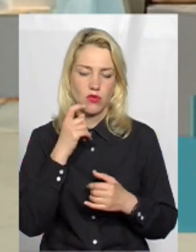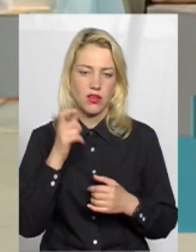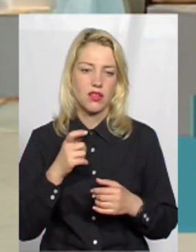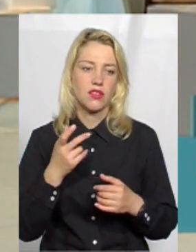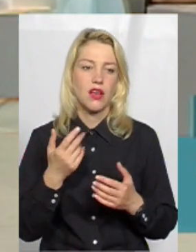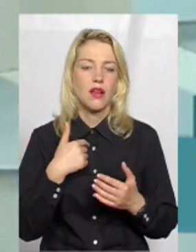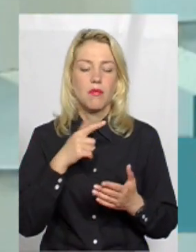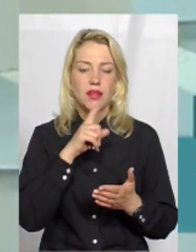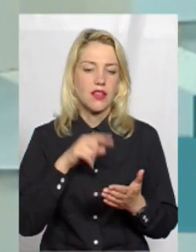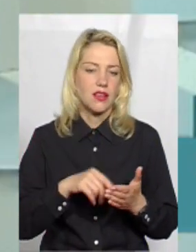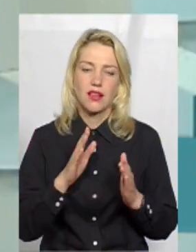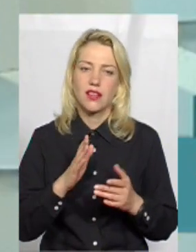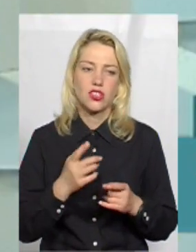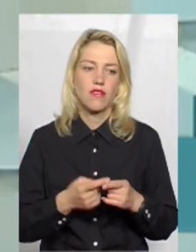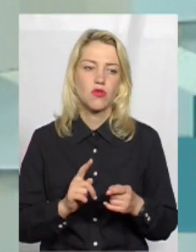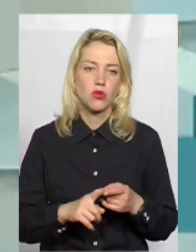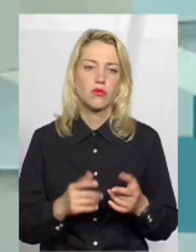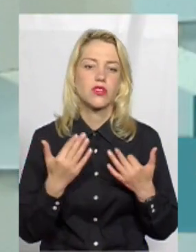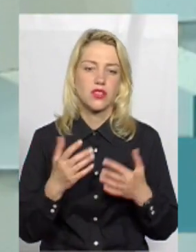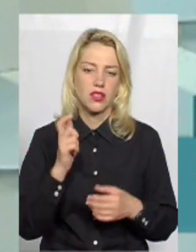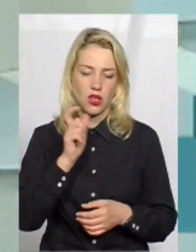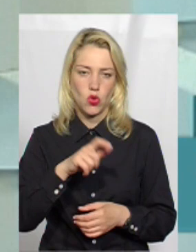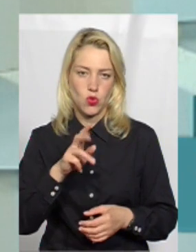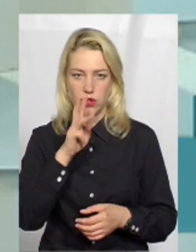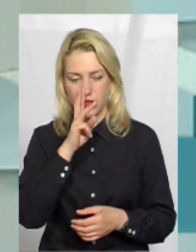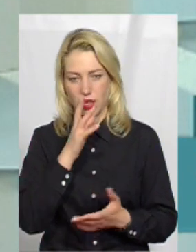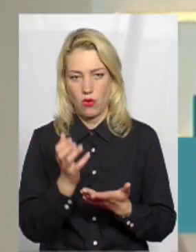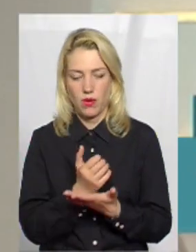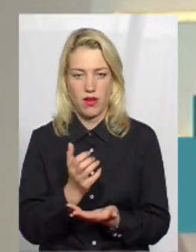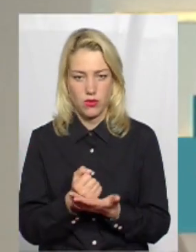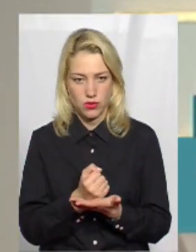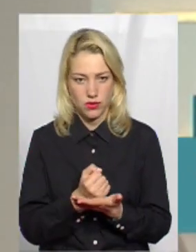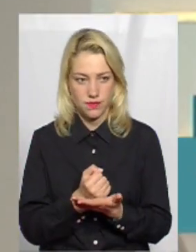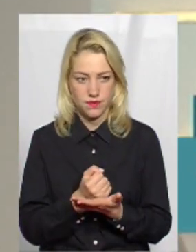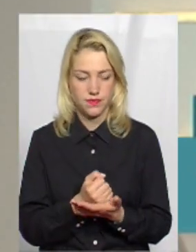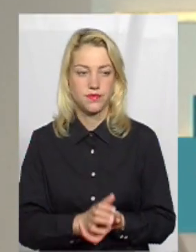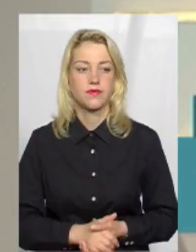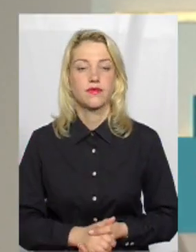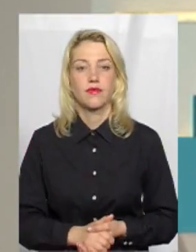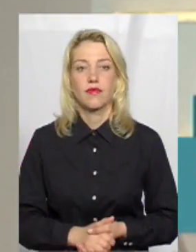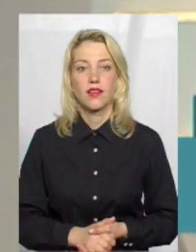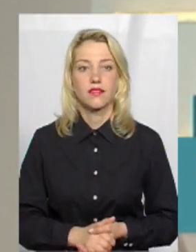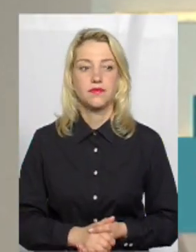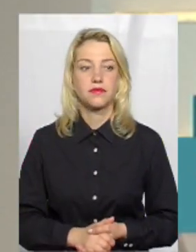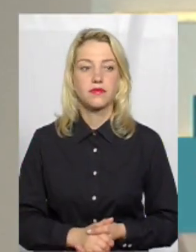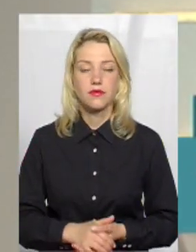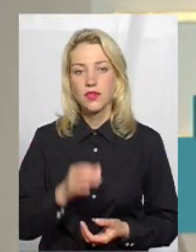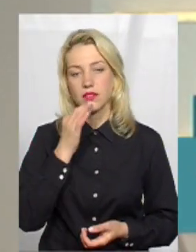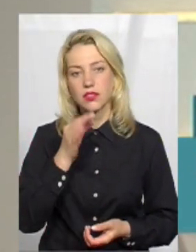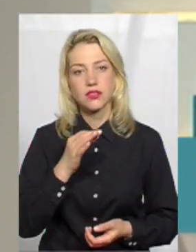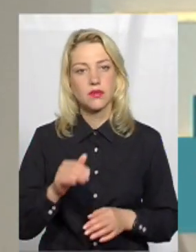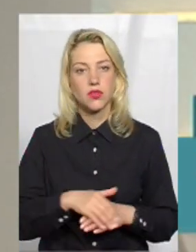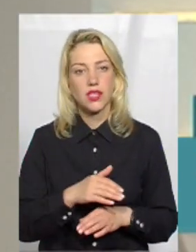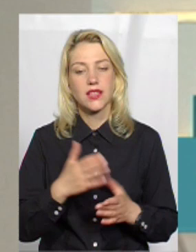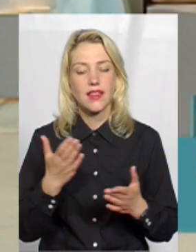стільки заробляють. Проблема лише в цьому. Ціни, насправді, в нас один з найнижчих у світі. Дякую. А розповідь, будь ласка,